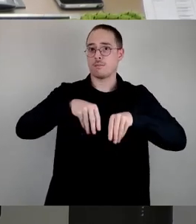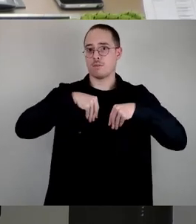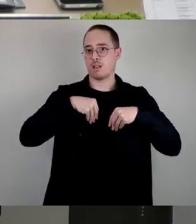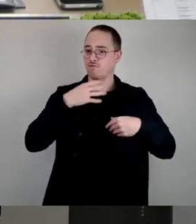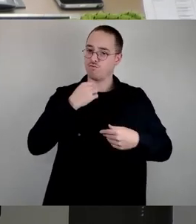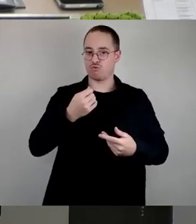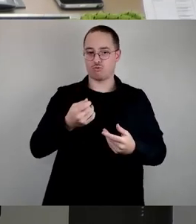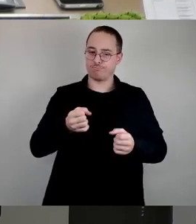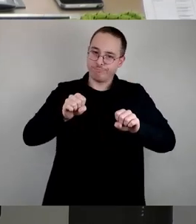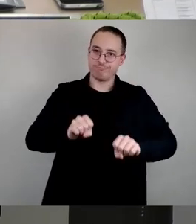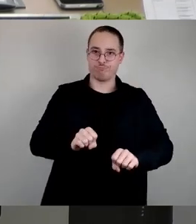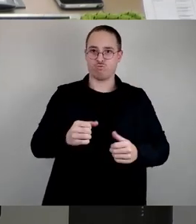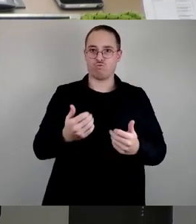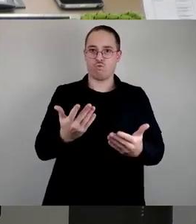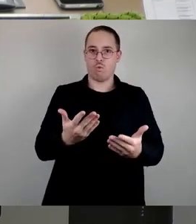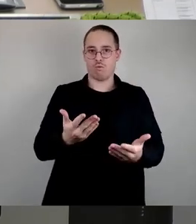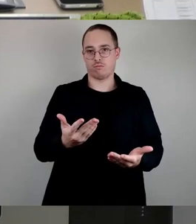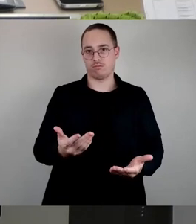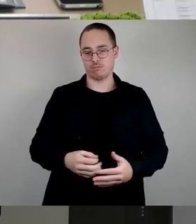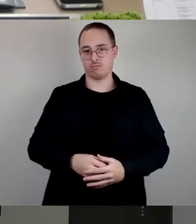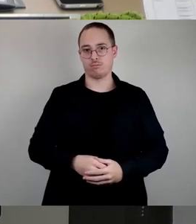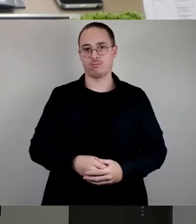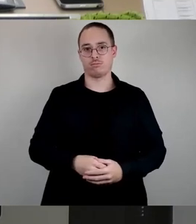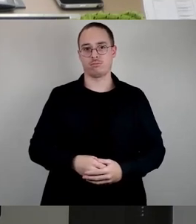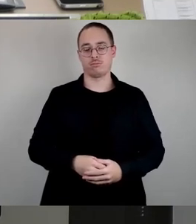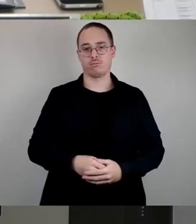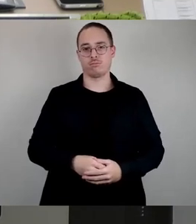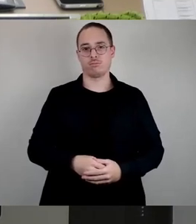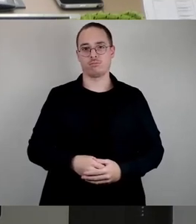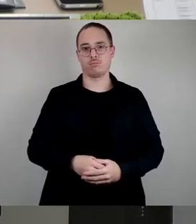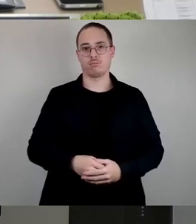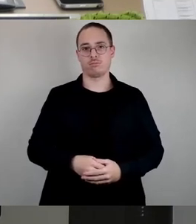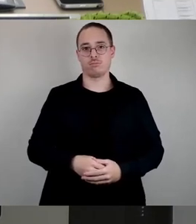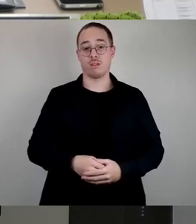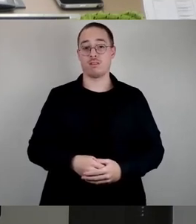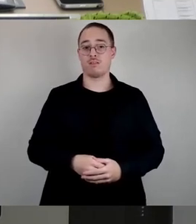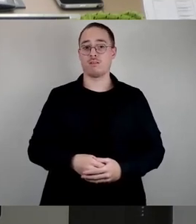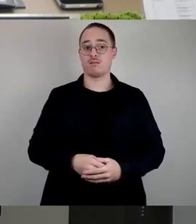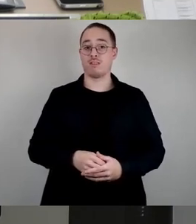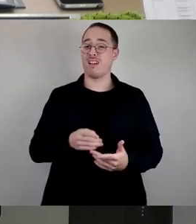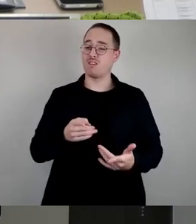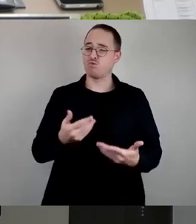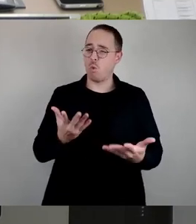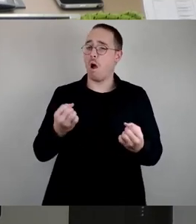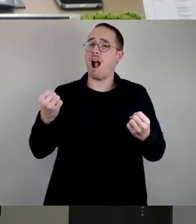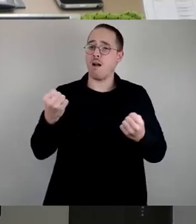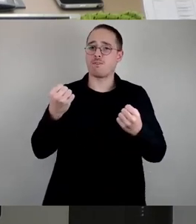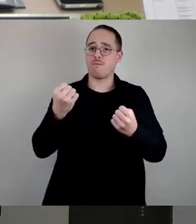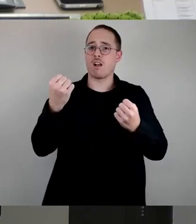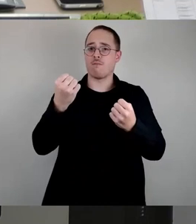Trotz des Interessen kaum voran, denen Antisemitismus und der